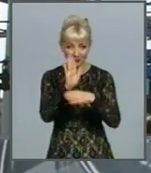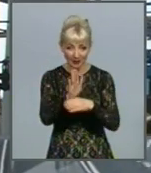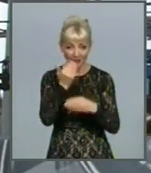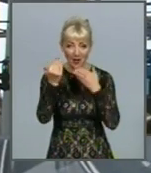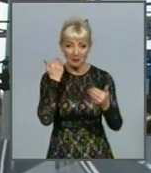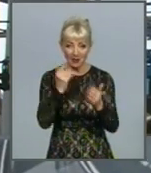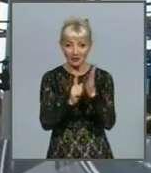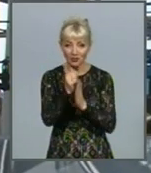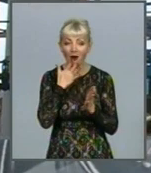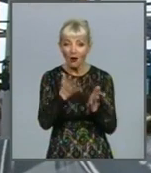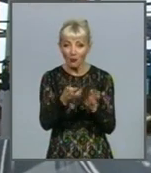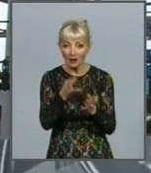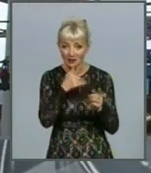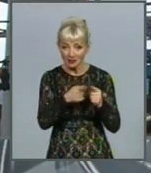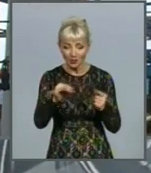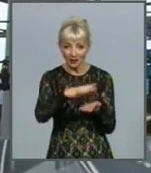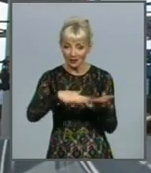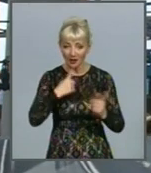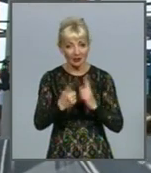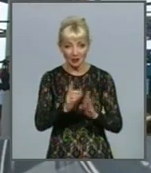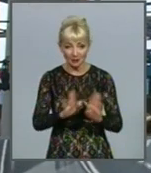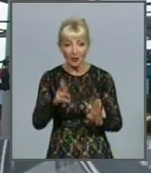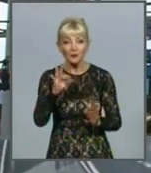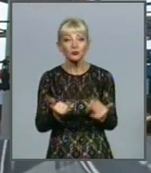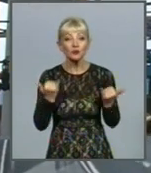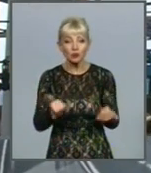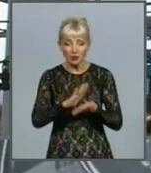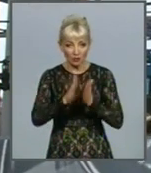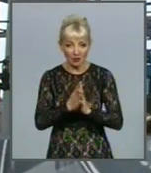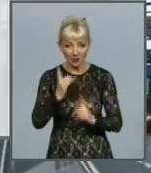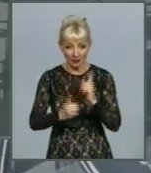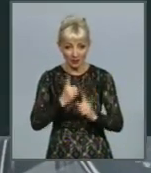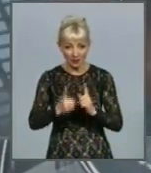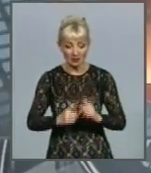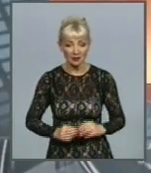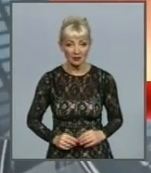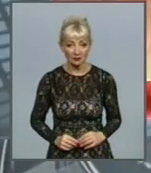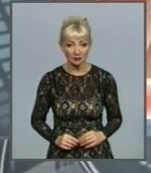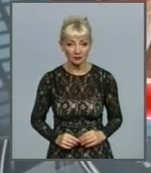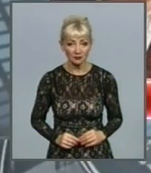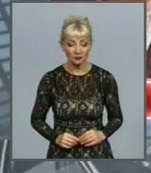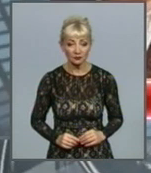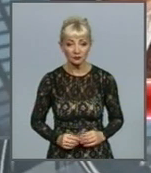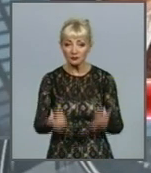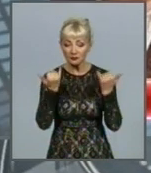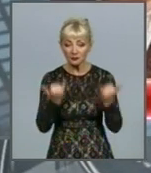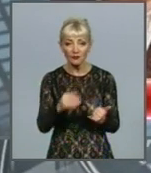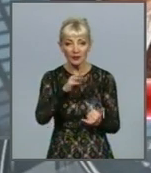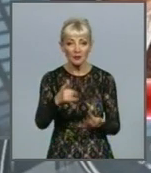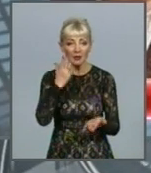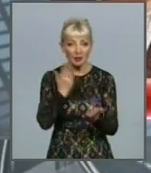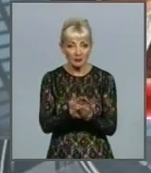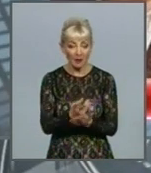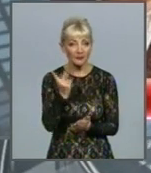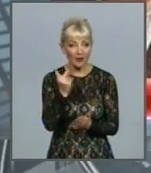перед початком опалювального сезону і далі не змінювали, то наразі ситуація змінилася. Зараз маємо другий